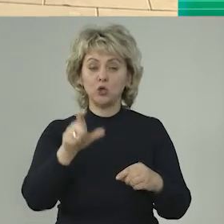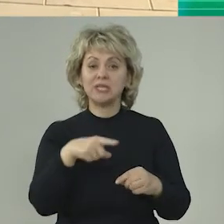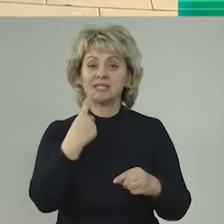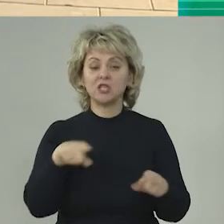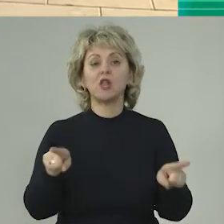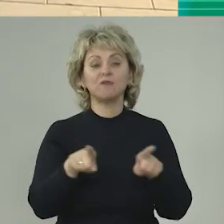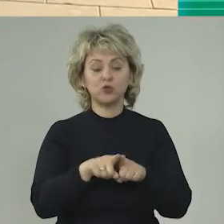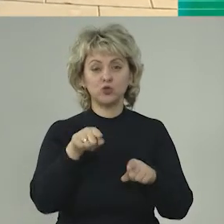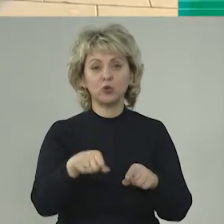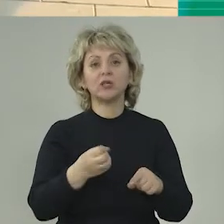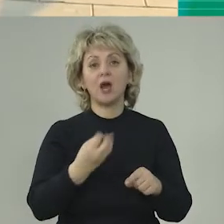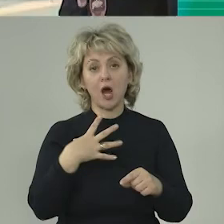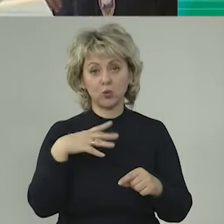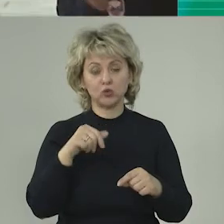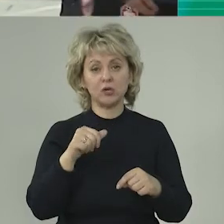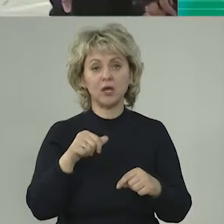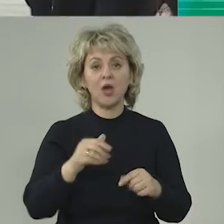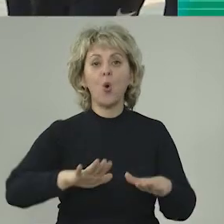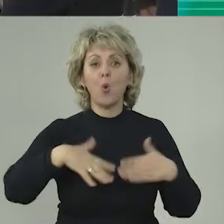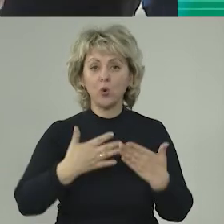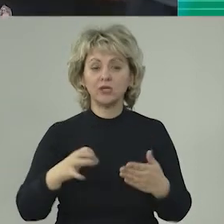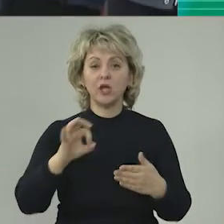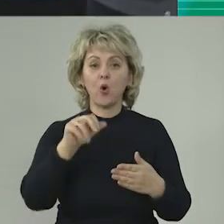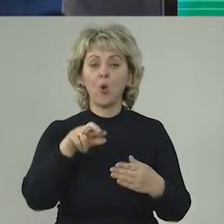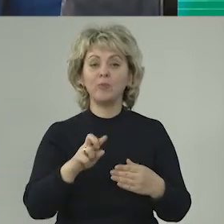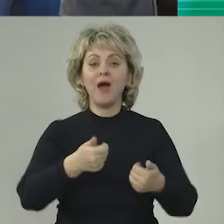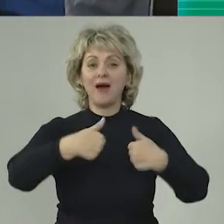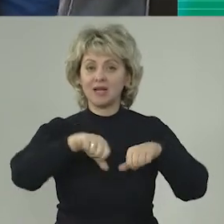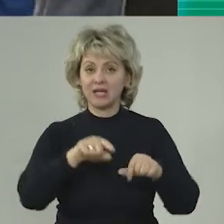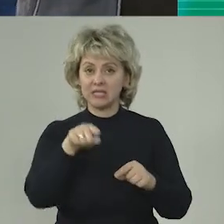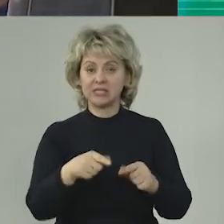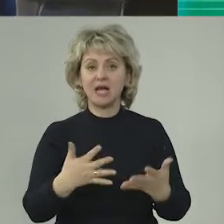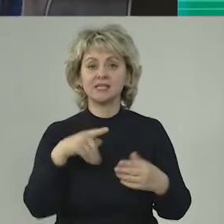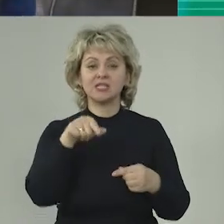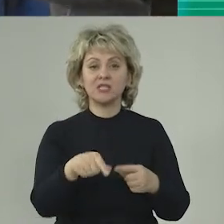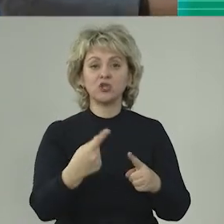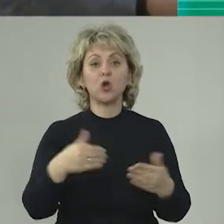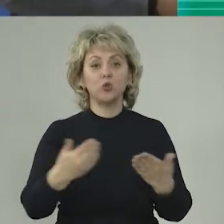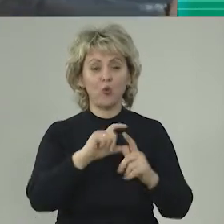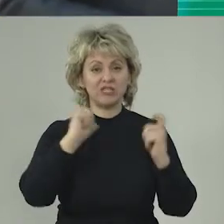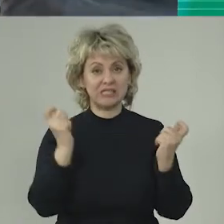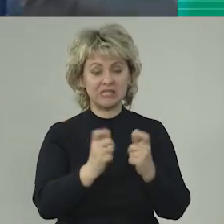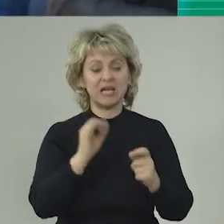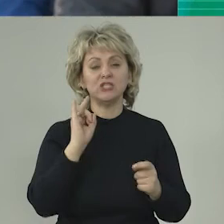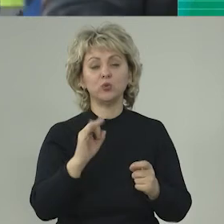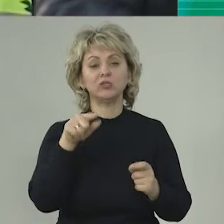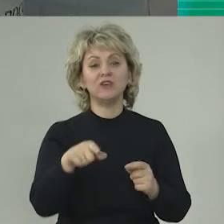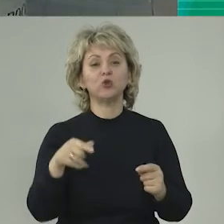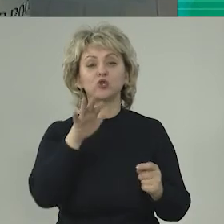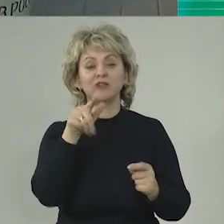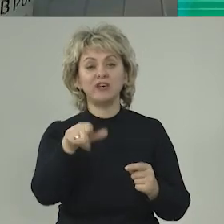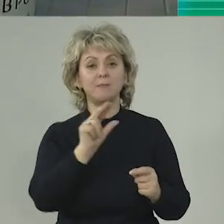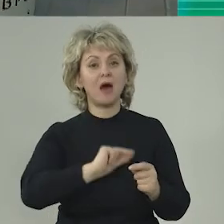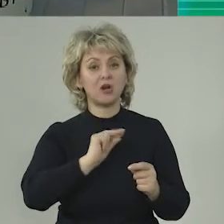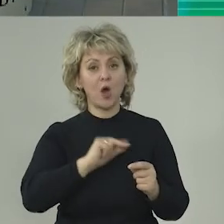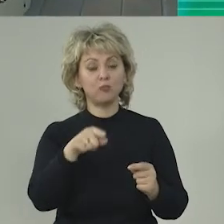высказала все-таки позитивные отклики об организации. Они, конечно, увидели новый стадион. И в